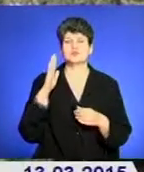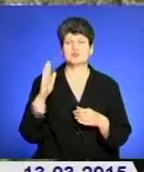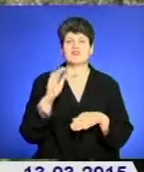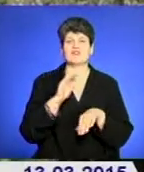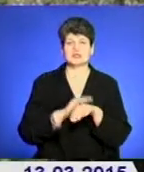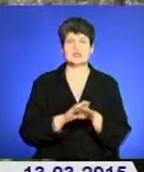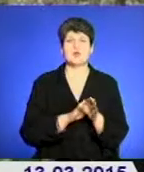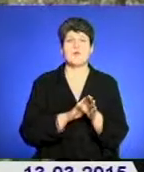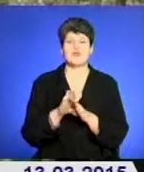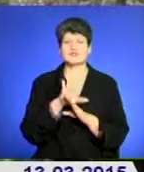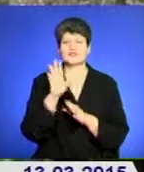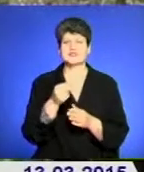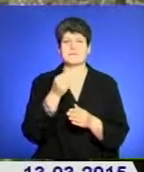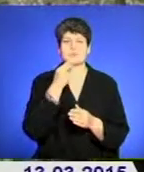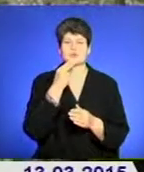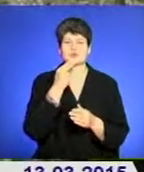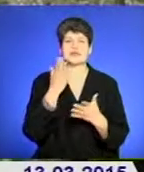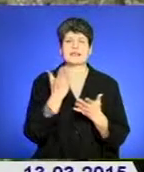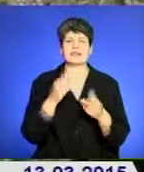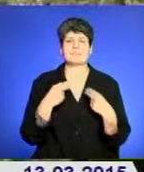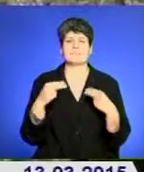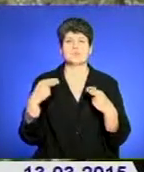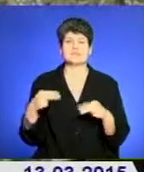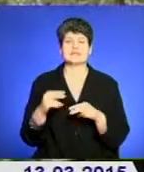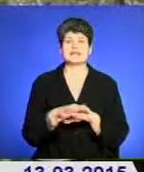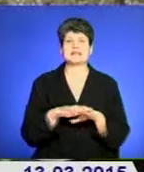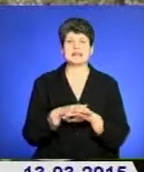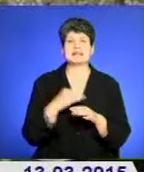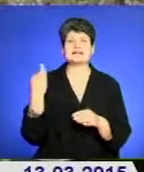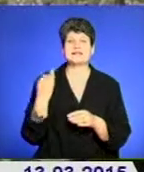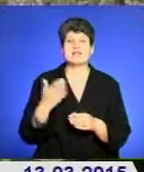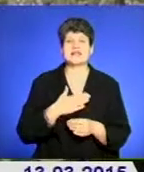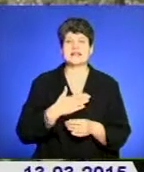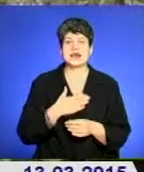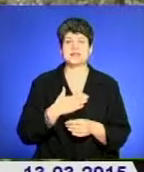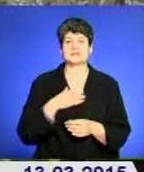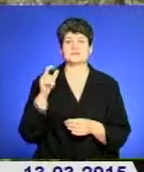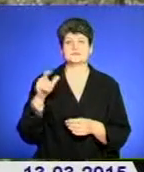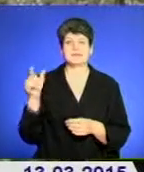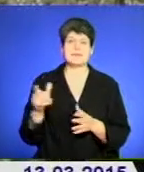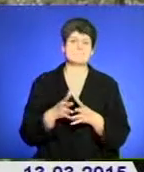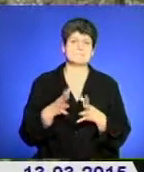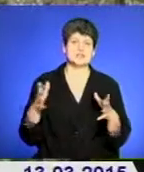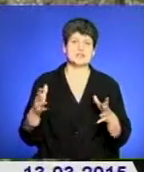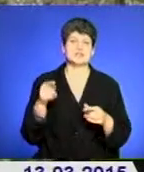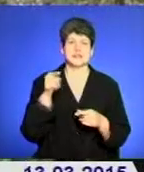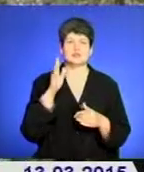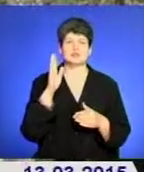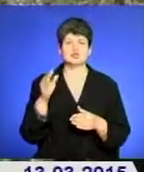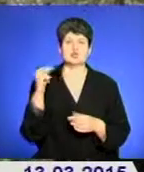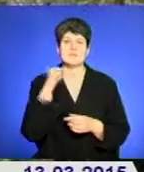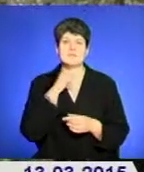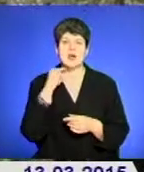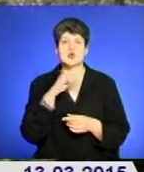повний. Всі продукти, які продаються на ринку, які цікавлять наших городян найбільше, там буде і м'ясо, і